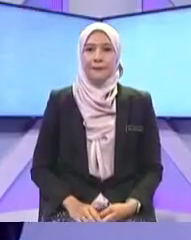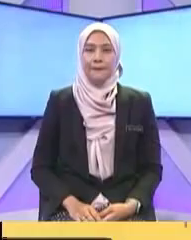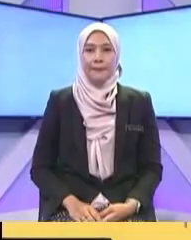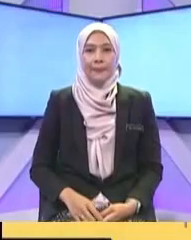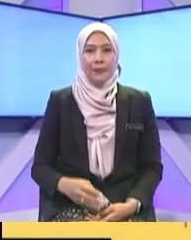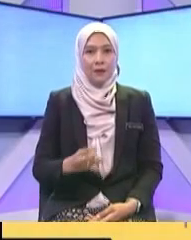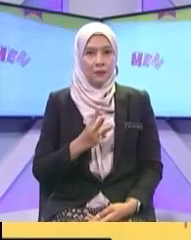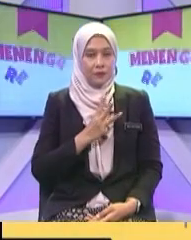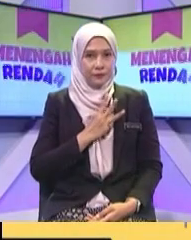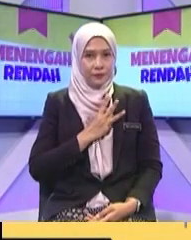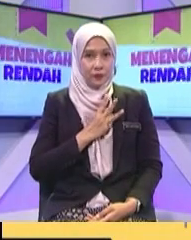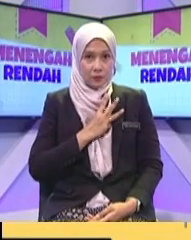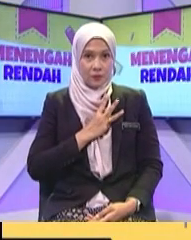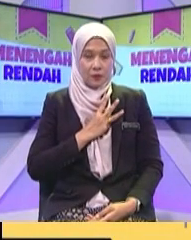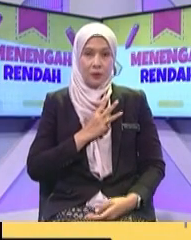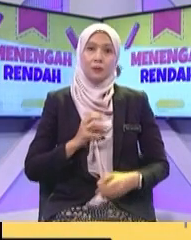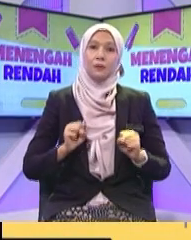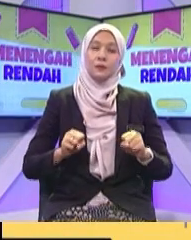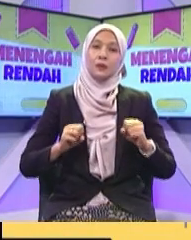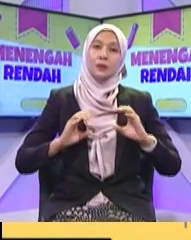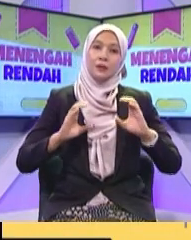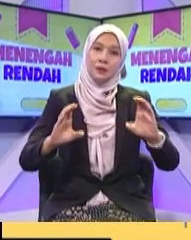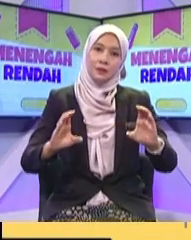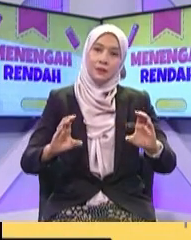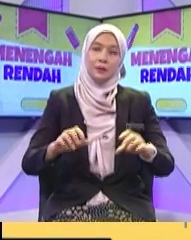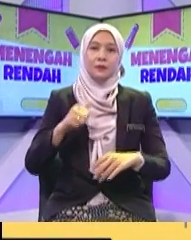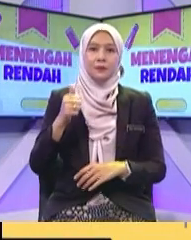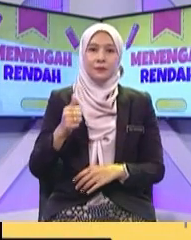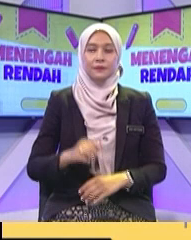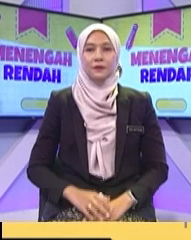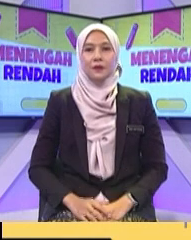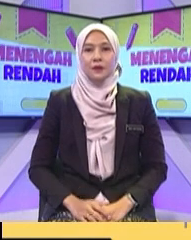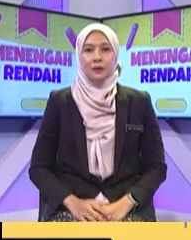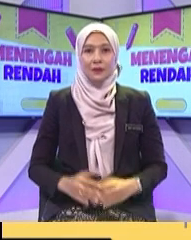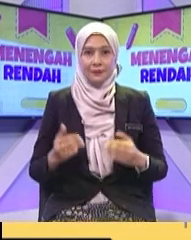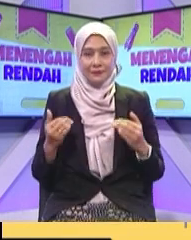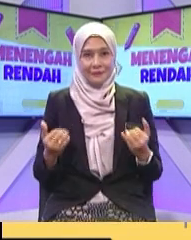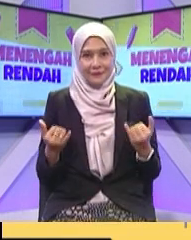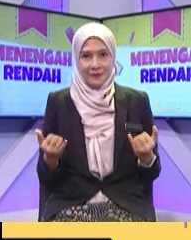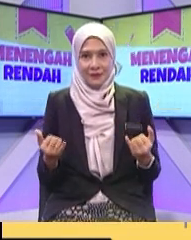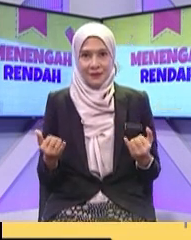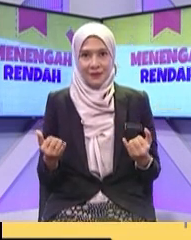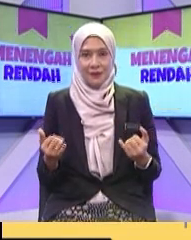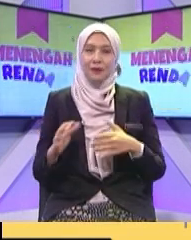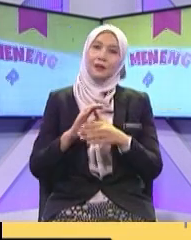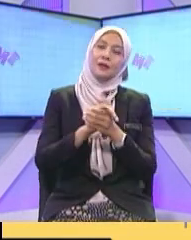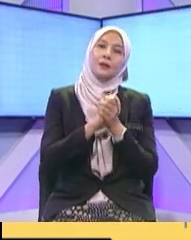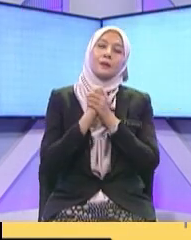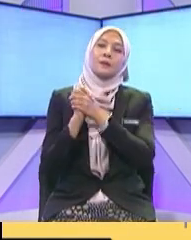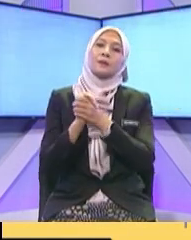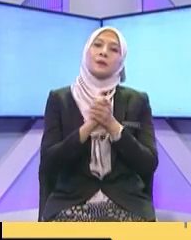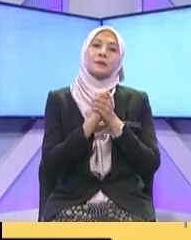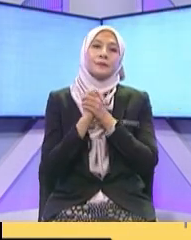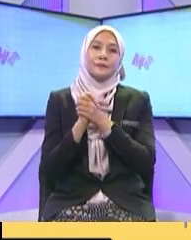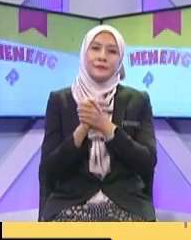Seterusnya adalah Mengeratkan silaturah Yang kita dah sebut tadi Mungkin Kalau dulu Kalau hari raya Kita hantar Kat